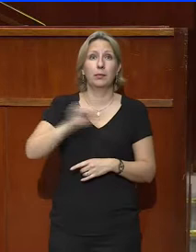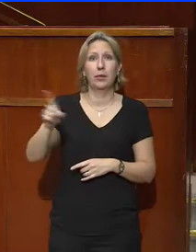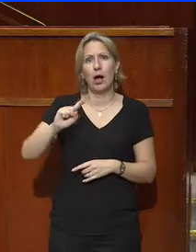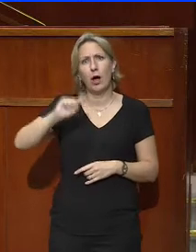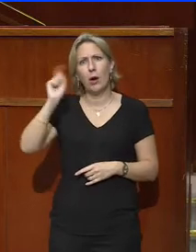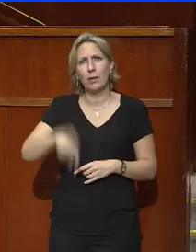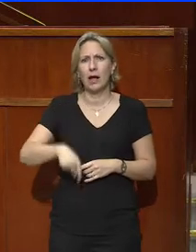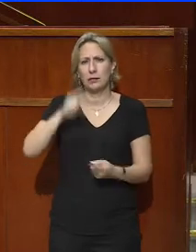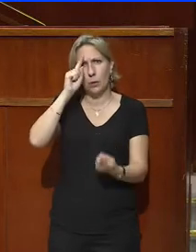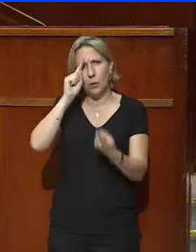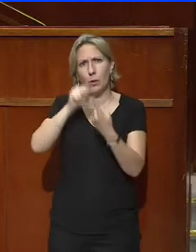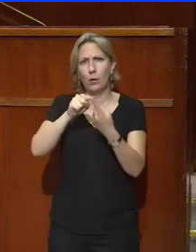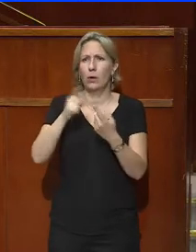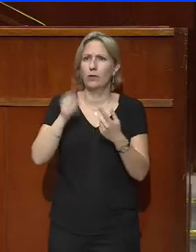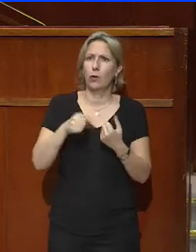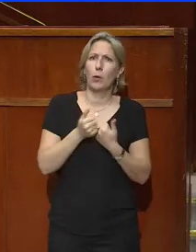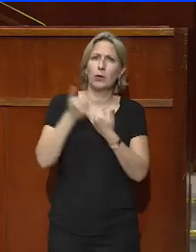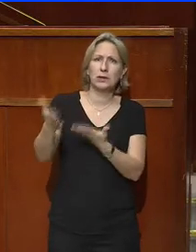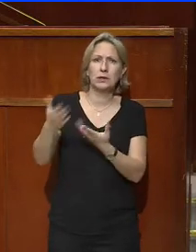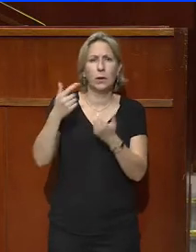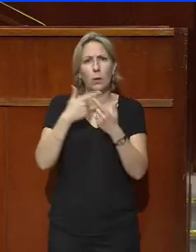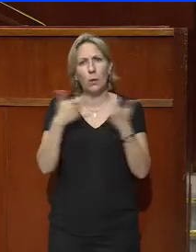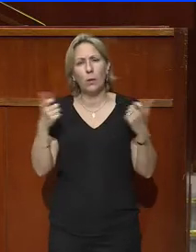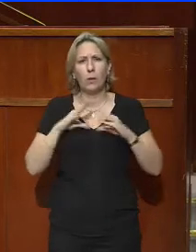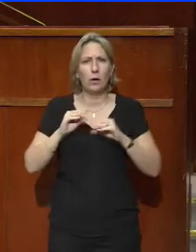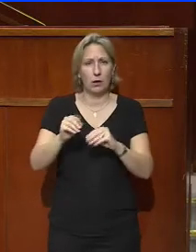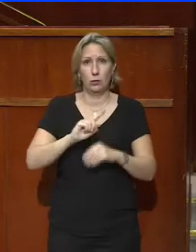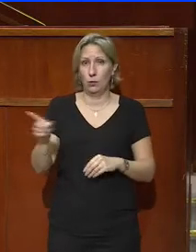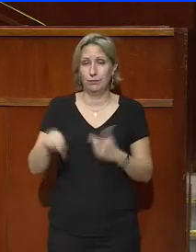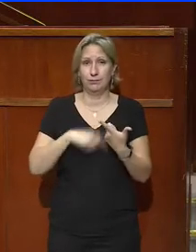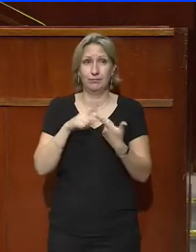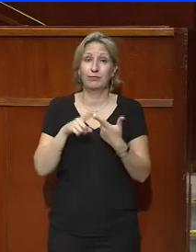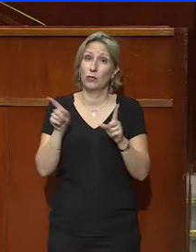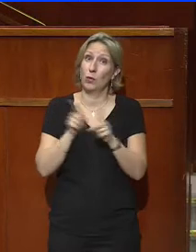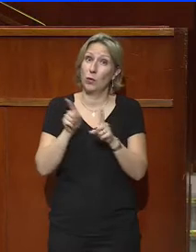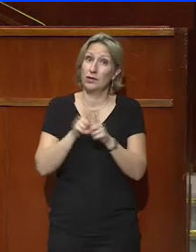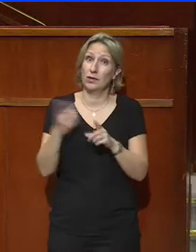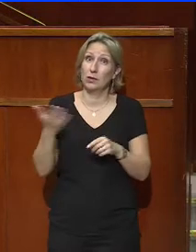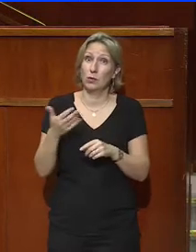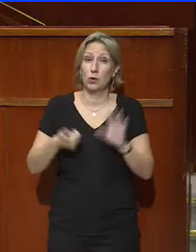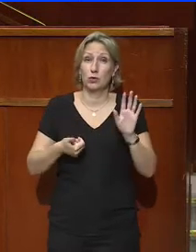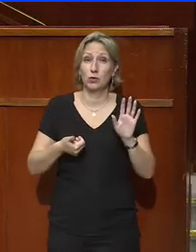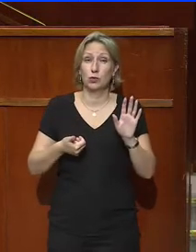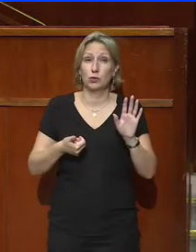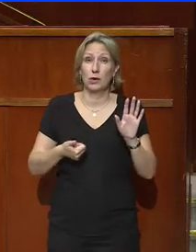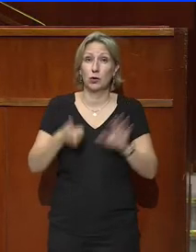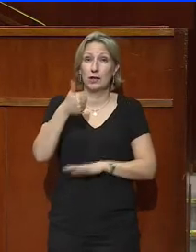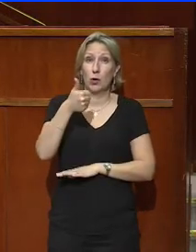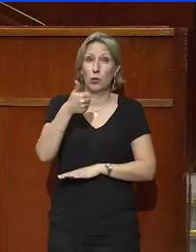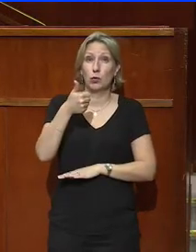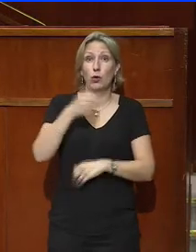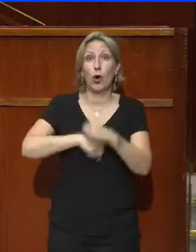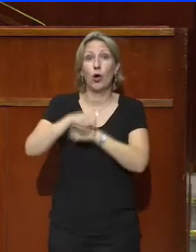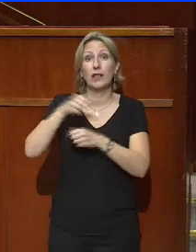paralysée par des positions dogmatiques. La seconde tient aux 61 organisations qui la